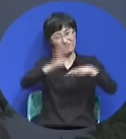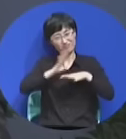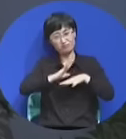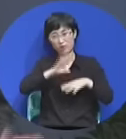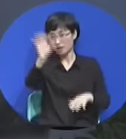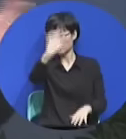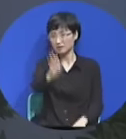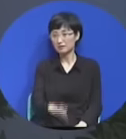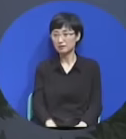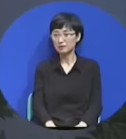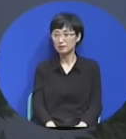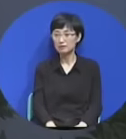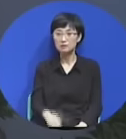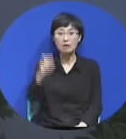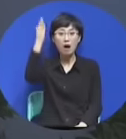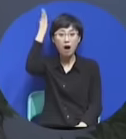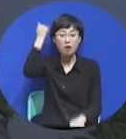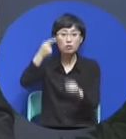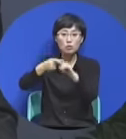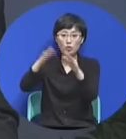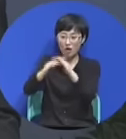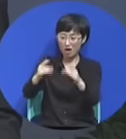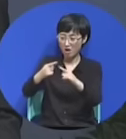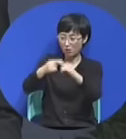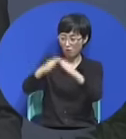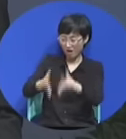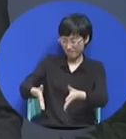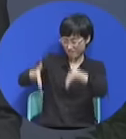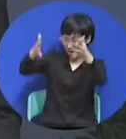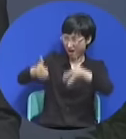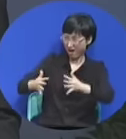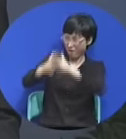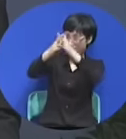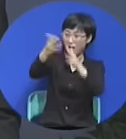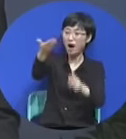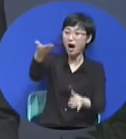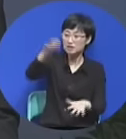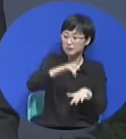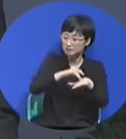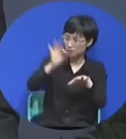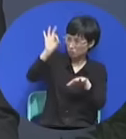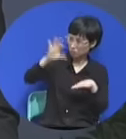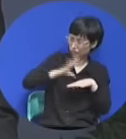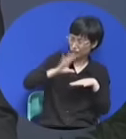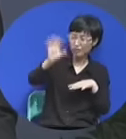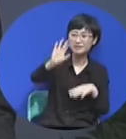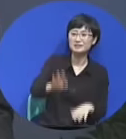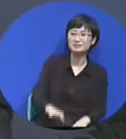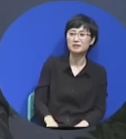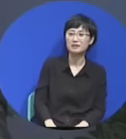지금 한국계가 다 무너져가고 있는 사단은 절대로 여러분의 실력을 두려워하지 않습니다.